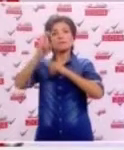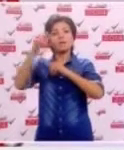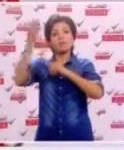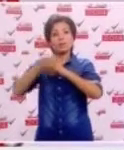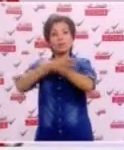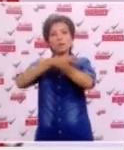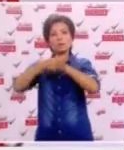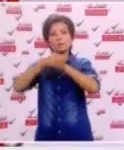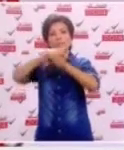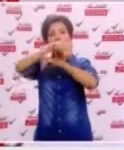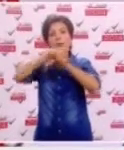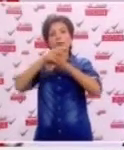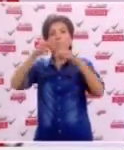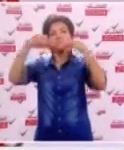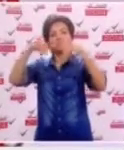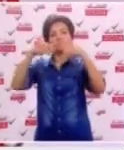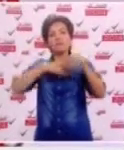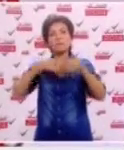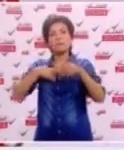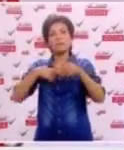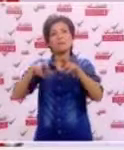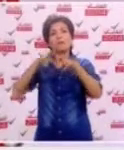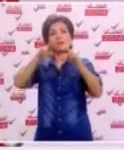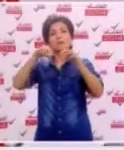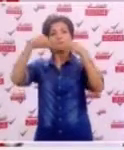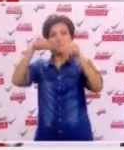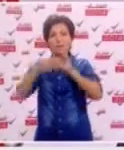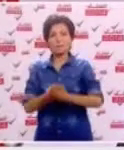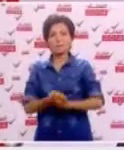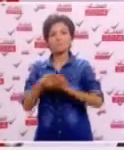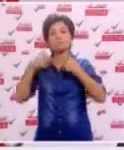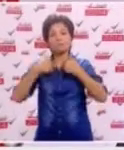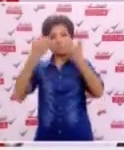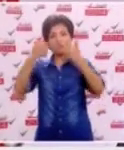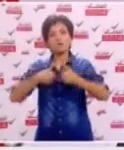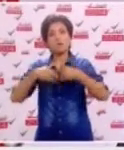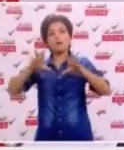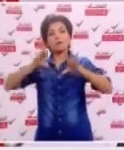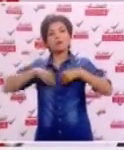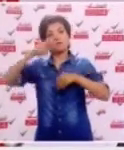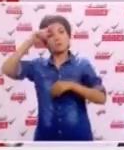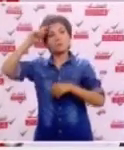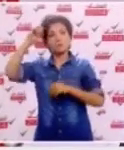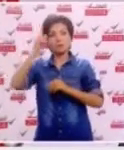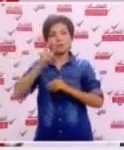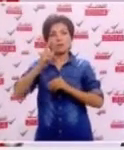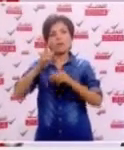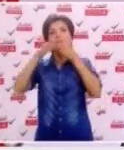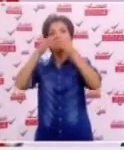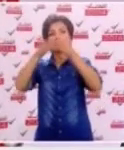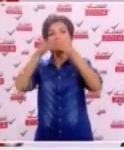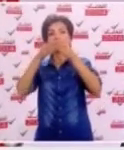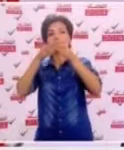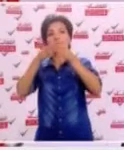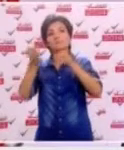تردي الوضع الصحي بنية تحتية مهترئة ونحن نتعهد إن شاء الله بالمطالبة